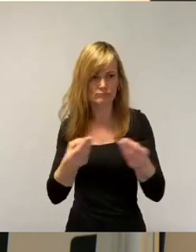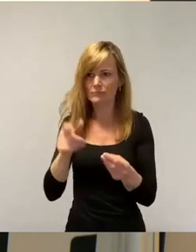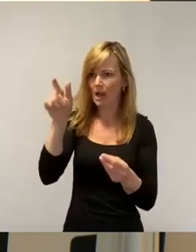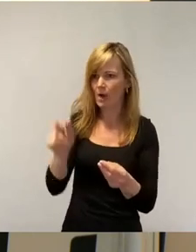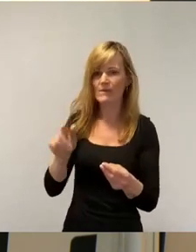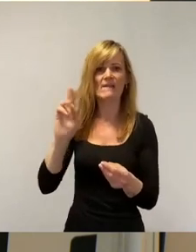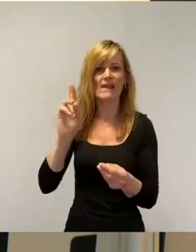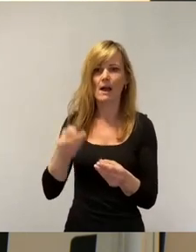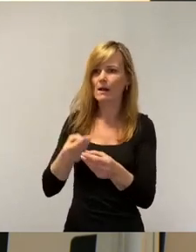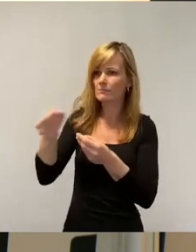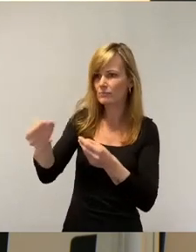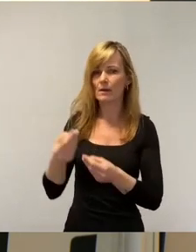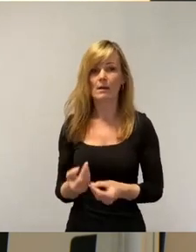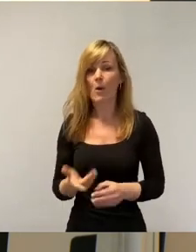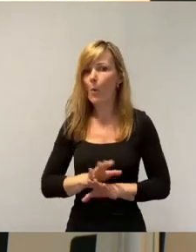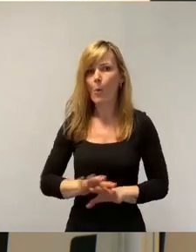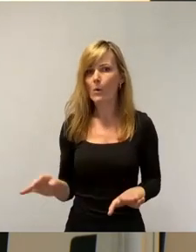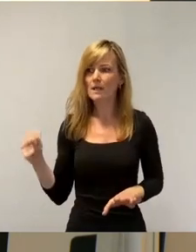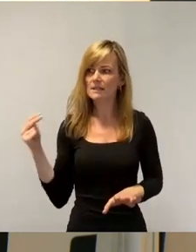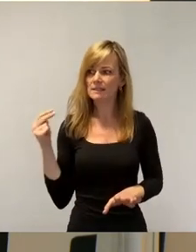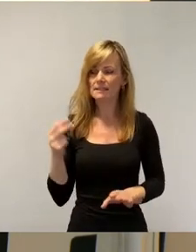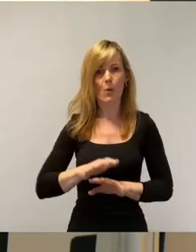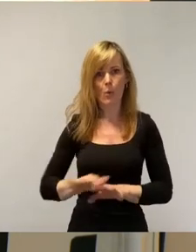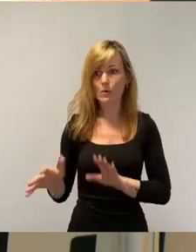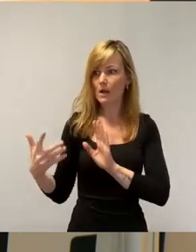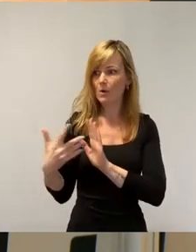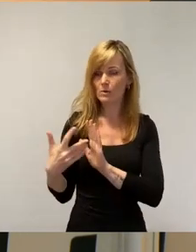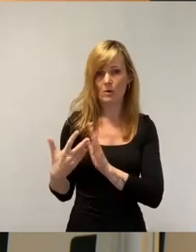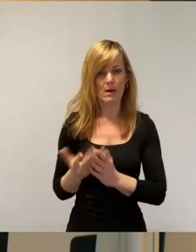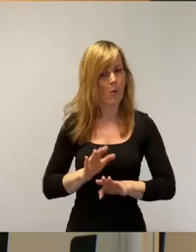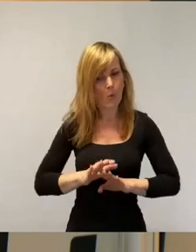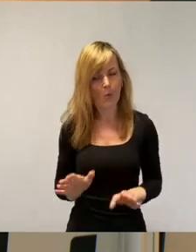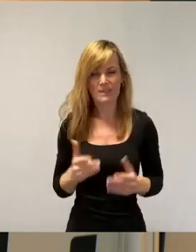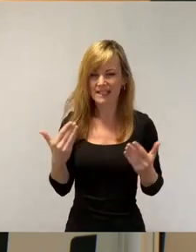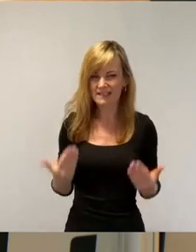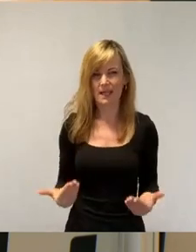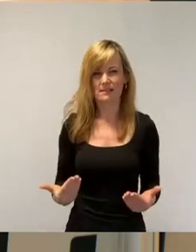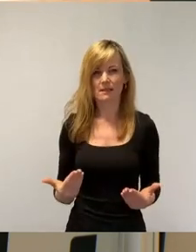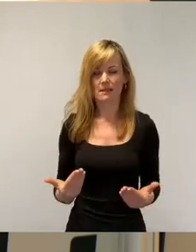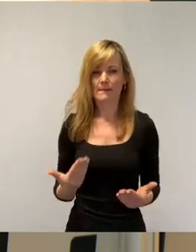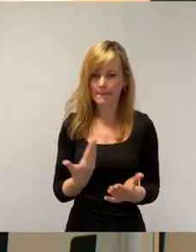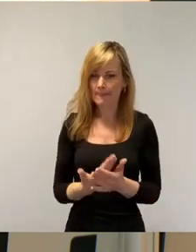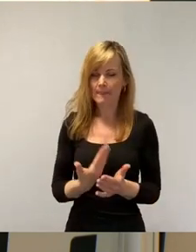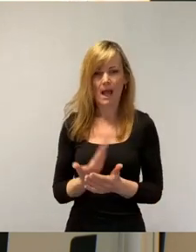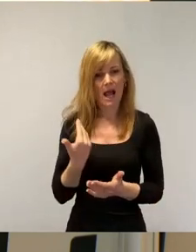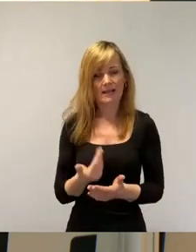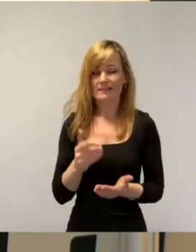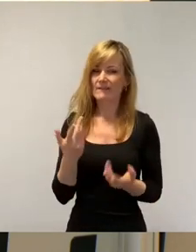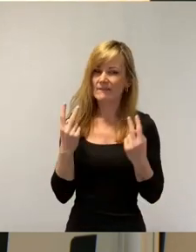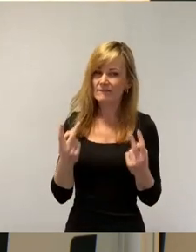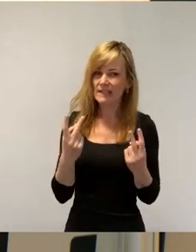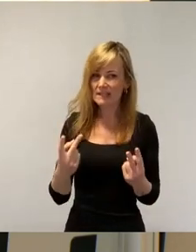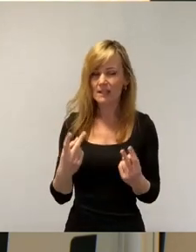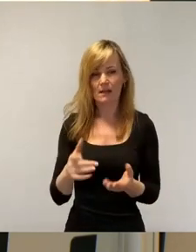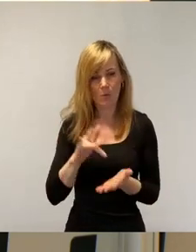dass es irgendjemand sieht, ohne, dass es irgendjemand kontrolliert. Und das ist ein Grundpfeiler unserer freien